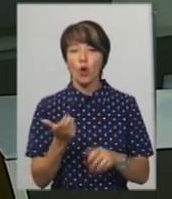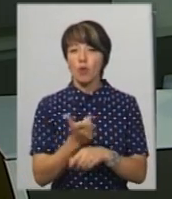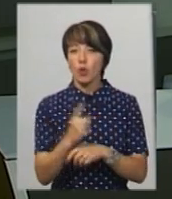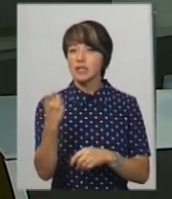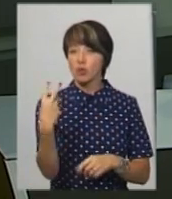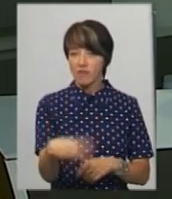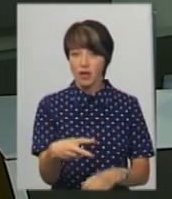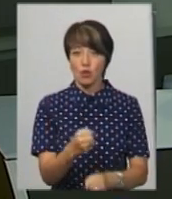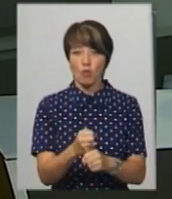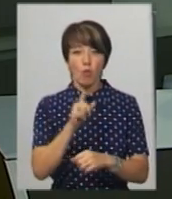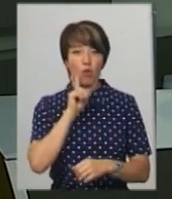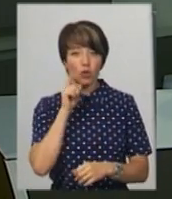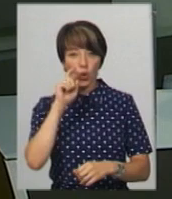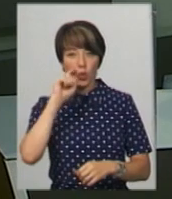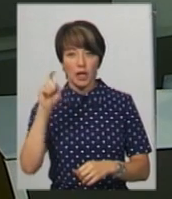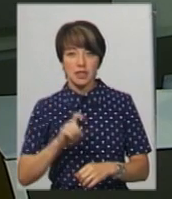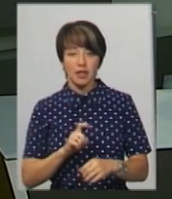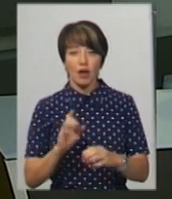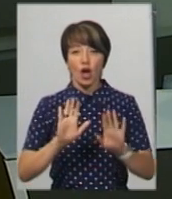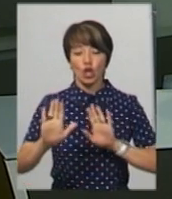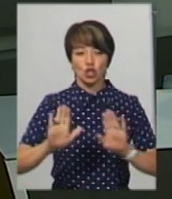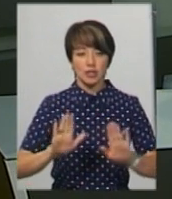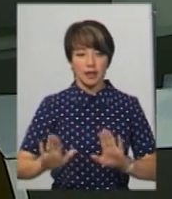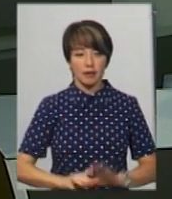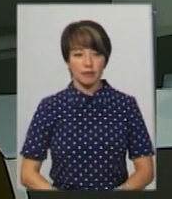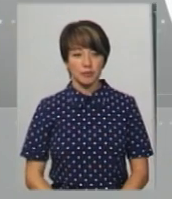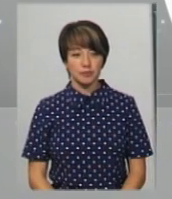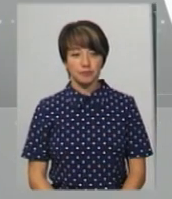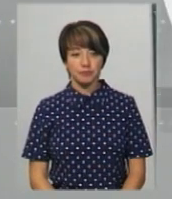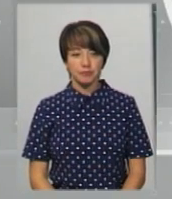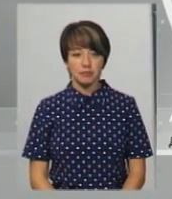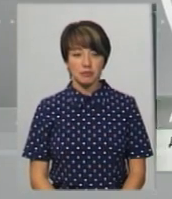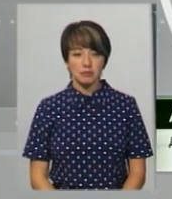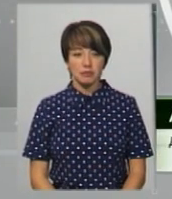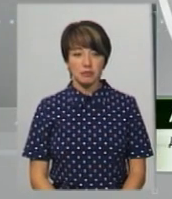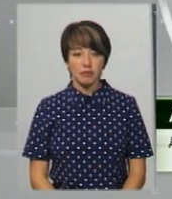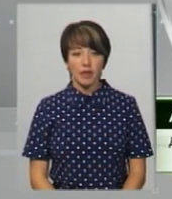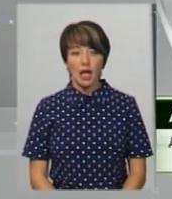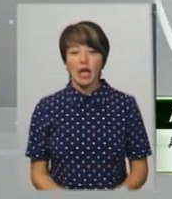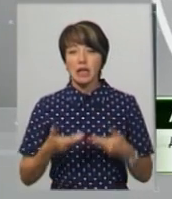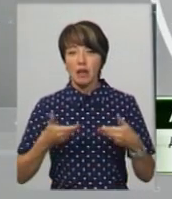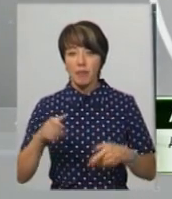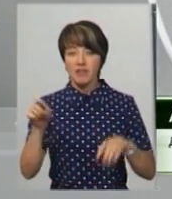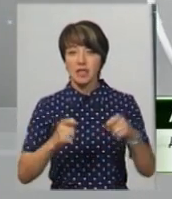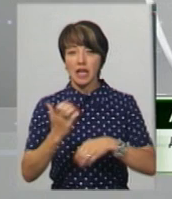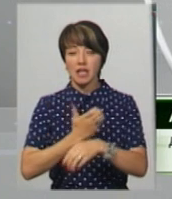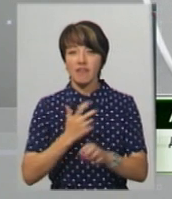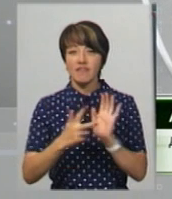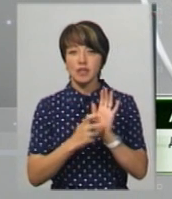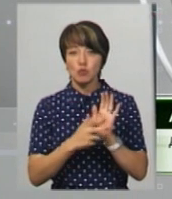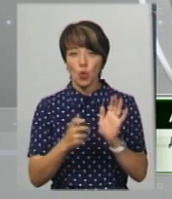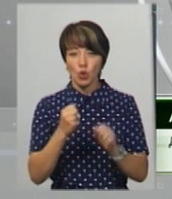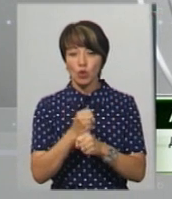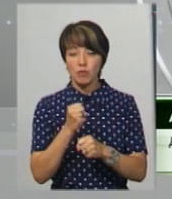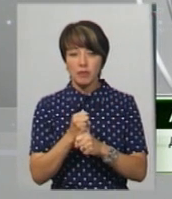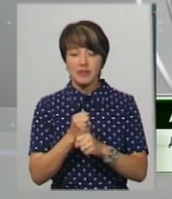120 – роботи молодих українських режисерів. Нам на фестиваль надіслано було майже 800 робіт